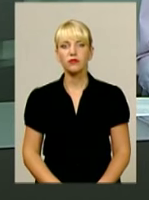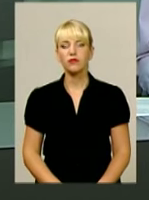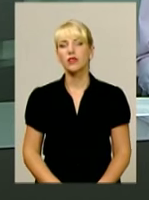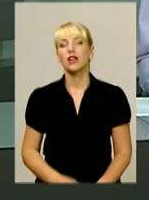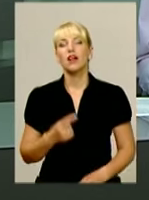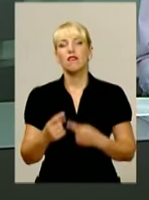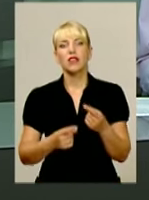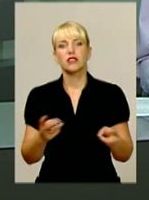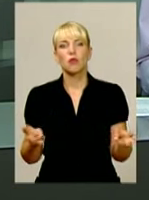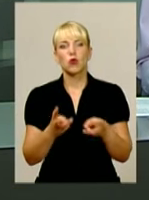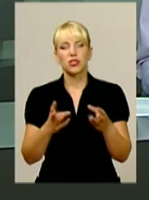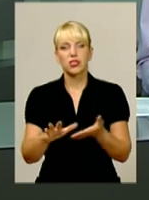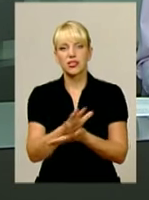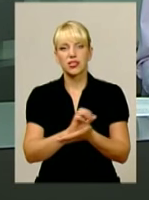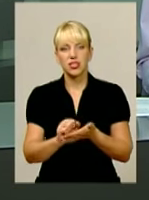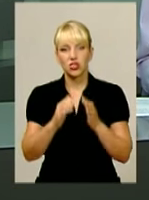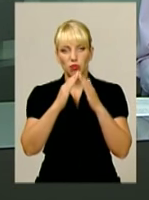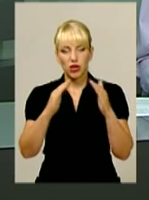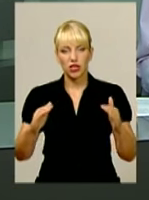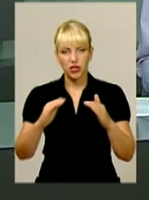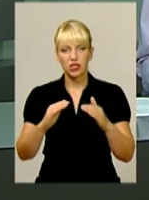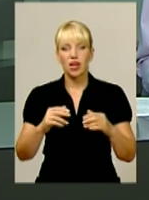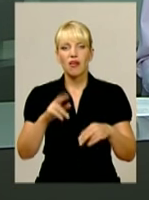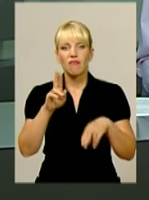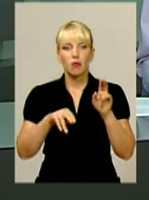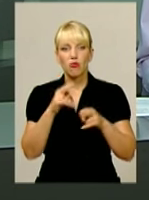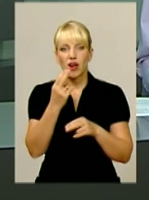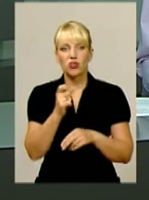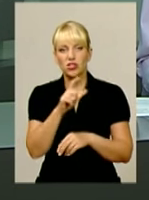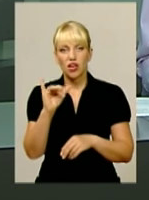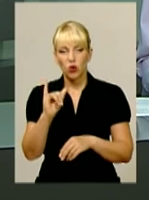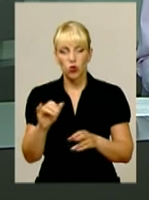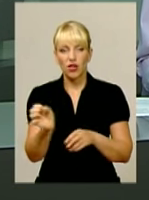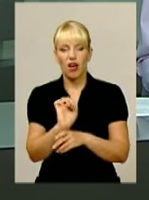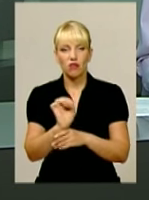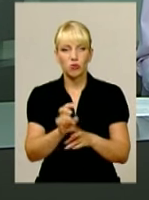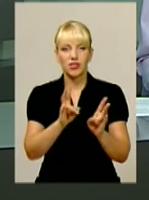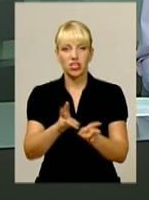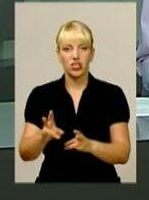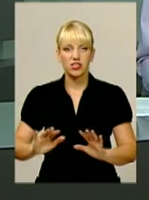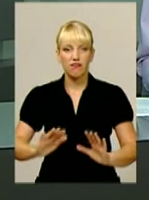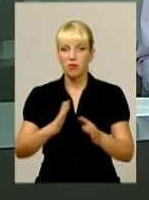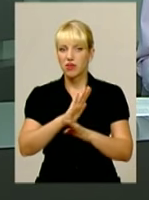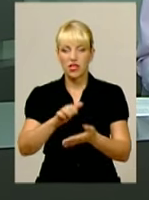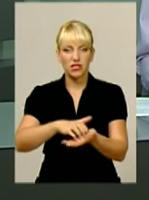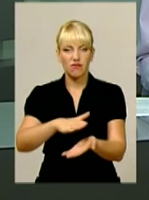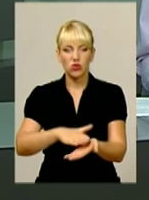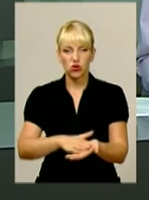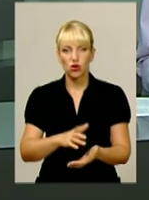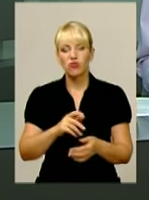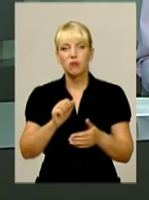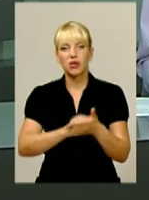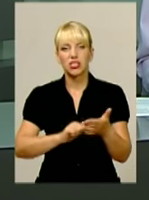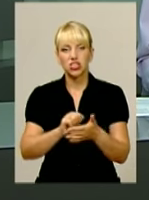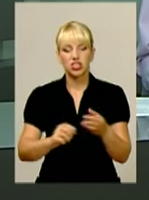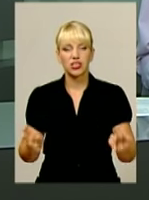Внаслідок пожежі знищено перекриття і покрівлю фарбувального цеху та автомобіль. Несчасних випадків не зафіксовано. Причина